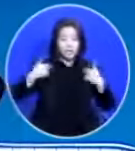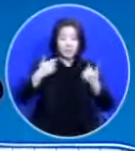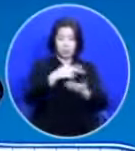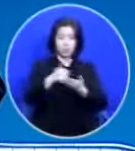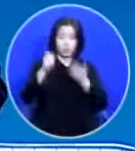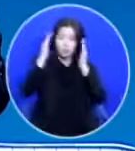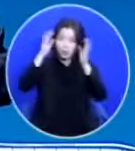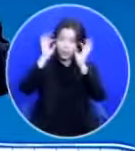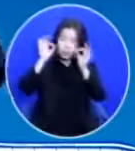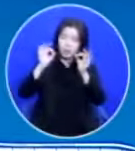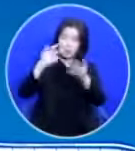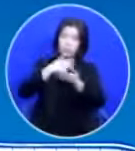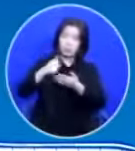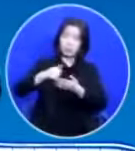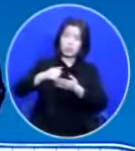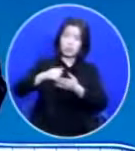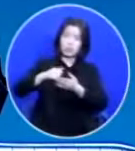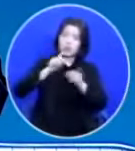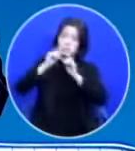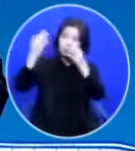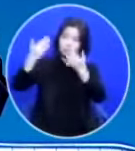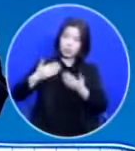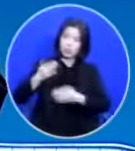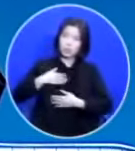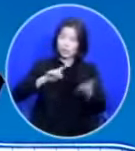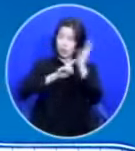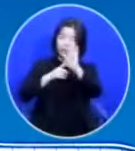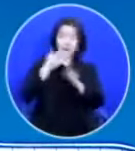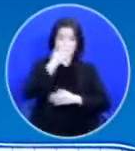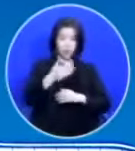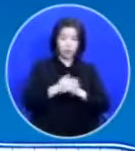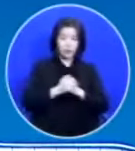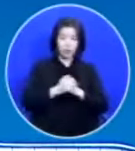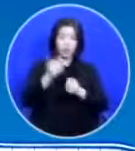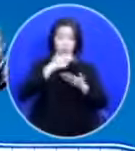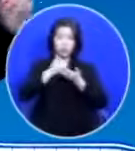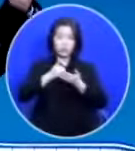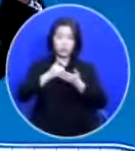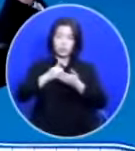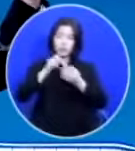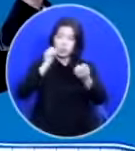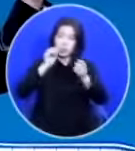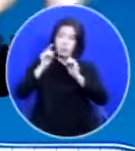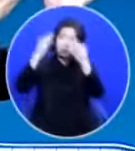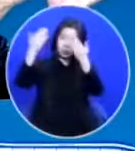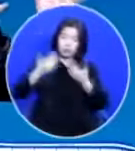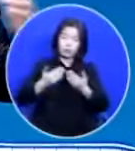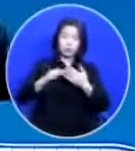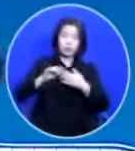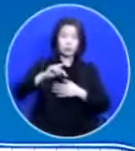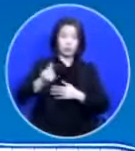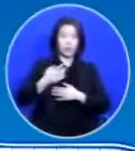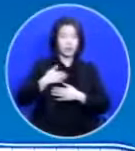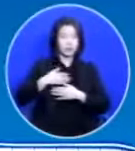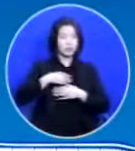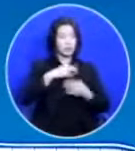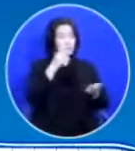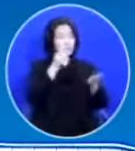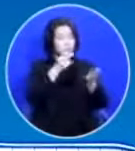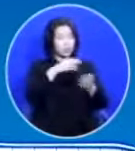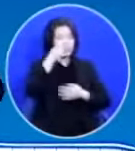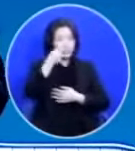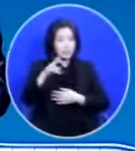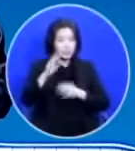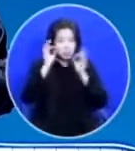있어야 주님이 사인을 주실 때 내가 반응하잖아요 주님이 사인을 주셔도 난 맨 뉴스만 바라보고 드라마만 보고